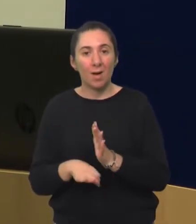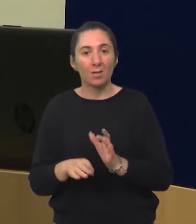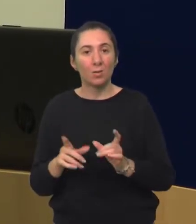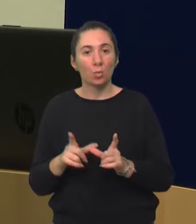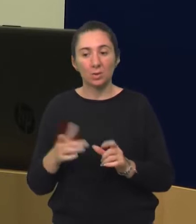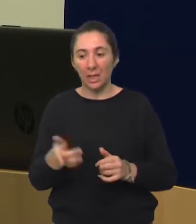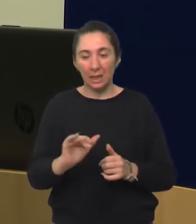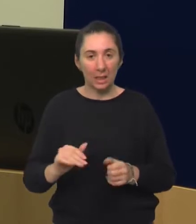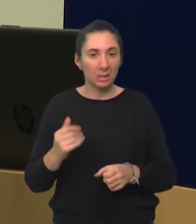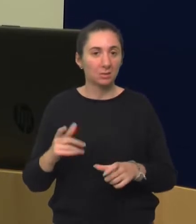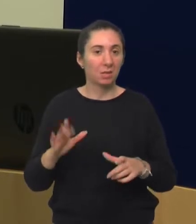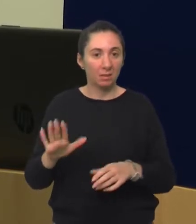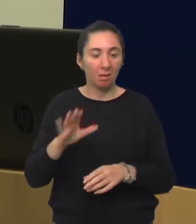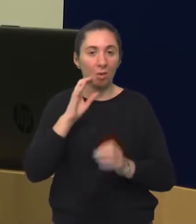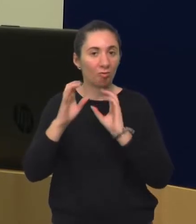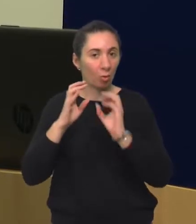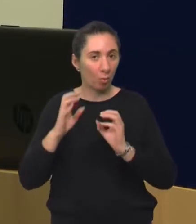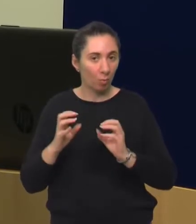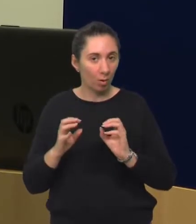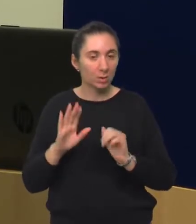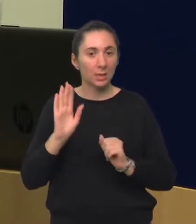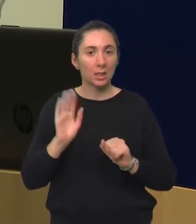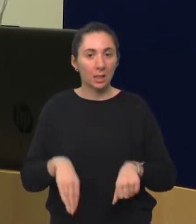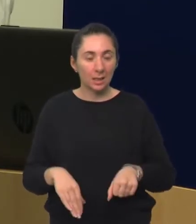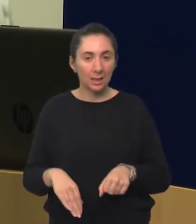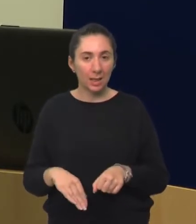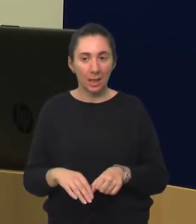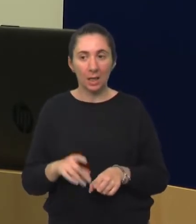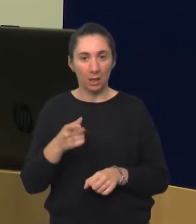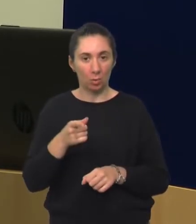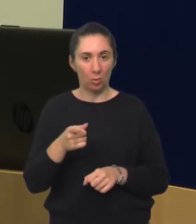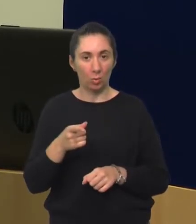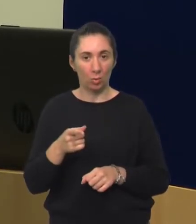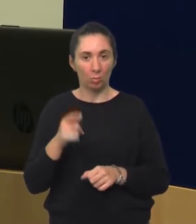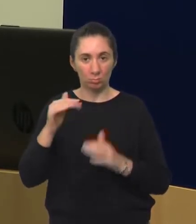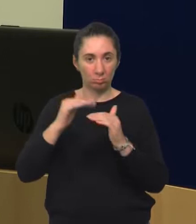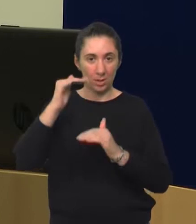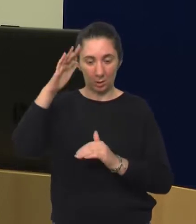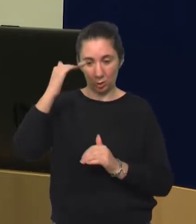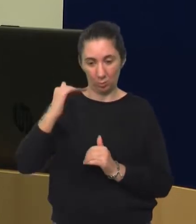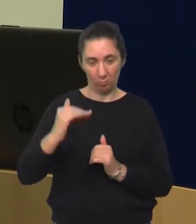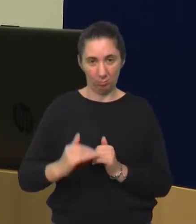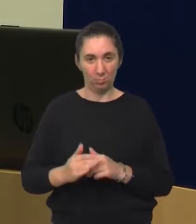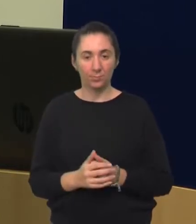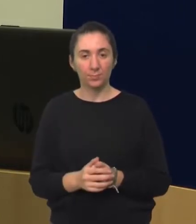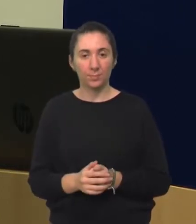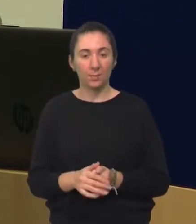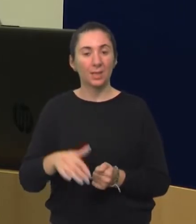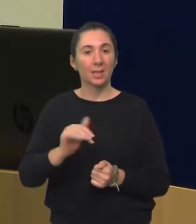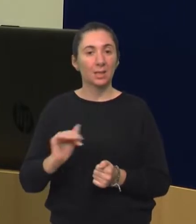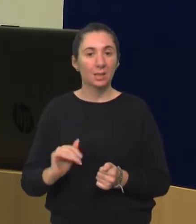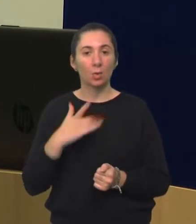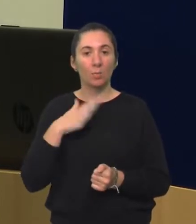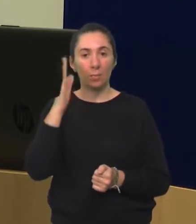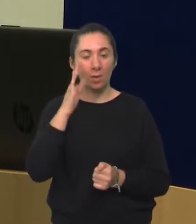funkcioniranje djeteta i na njegovu komunikaciju nego što imaju sve ove razine niže. Recimo djeca koja